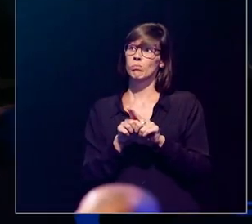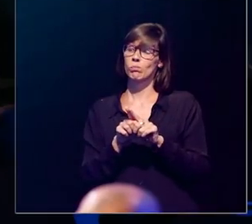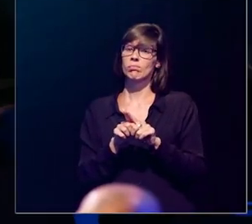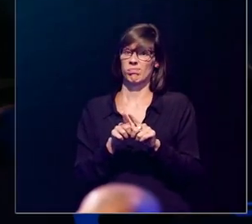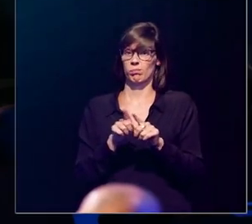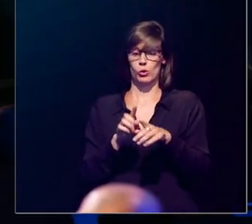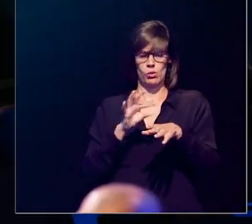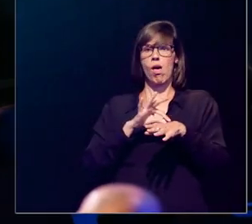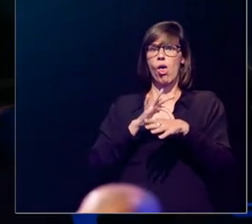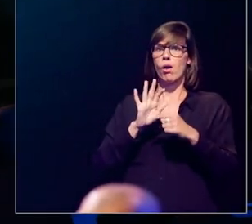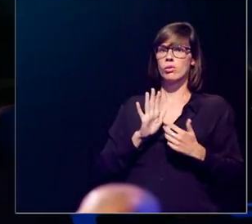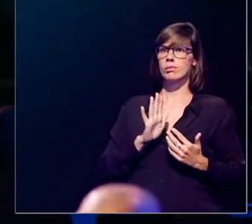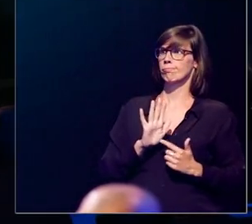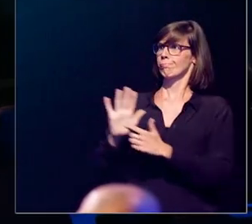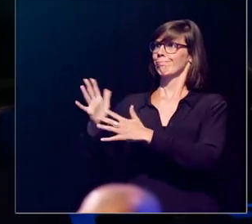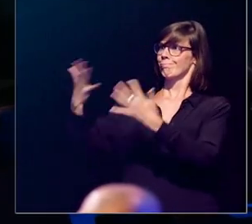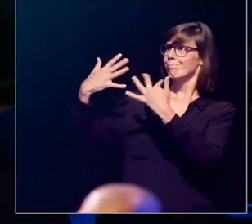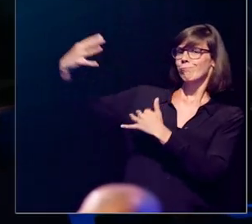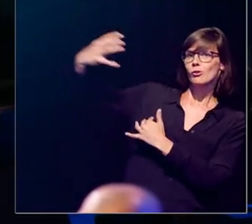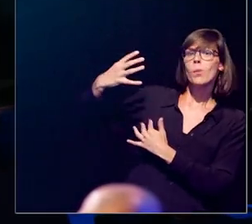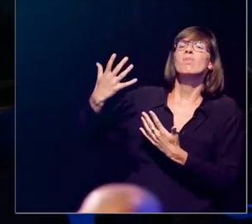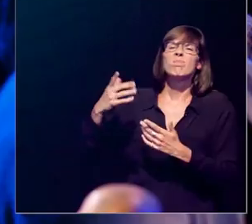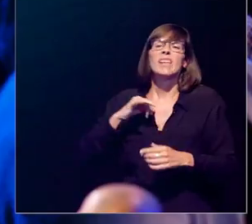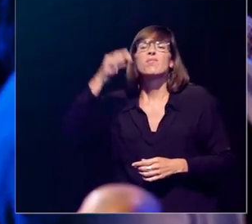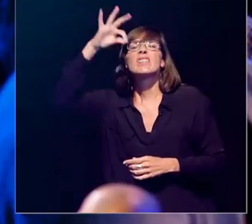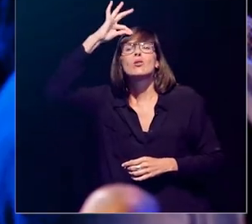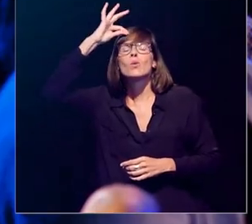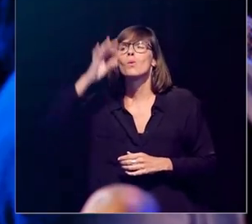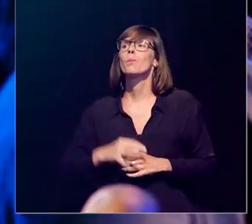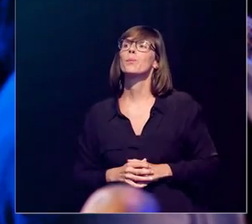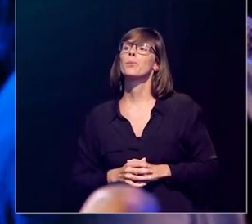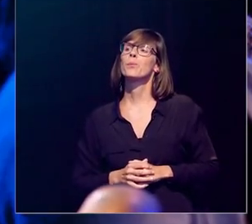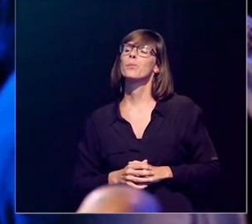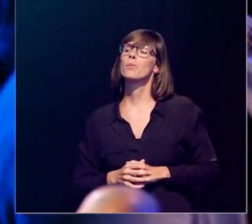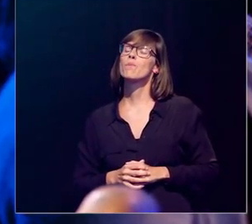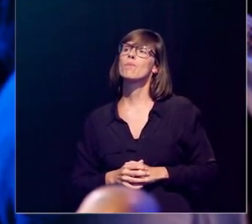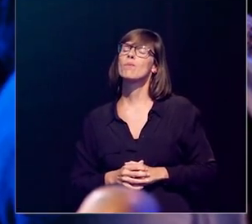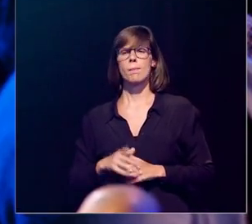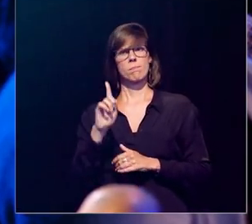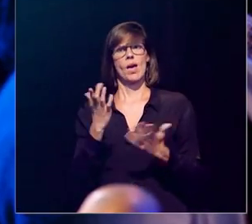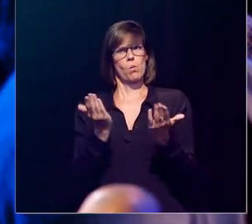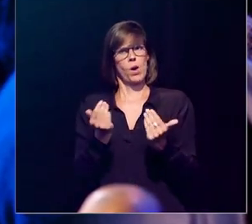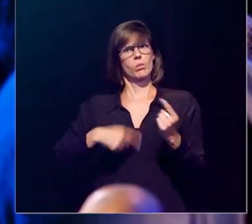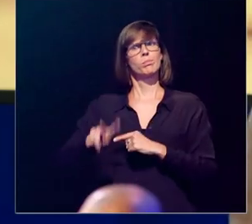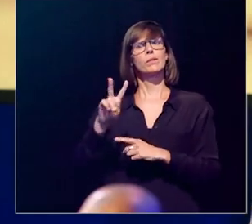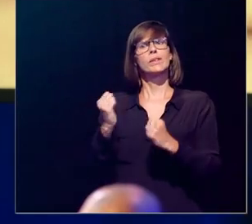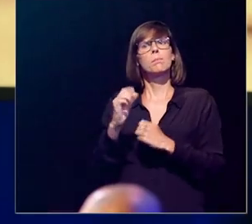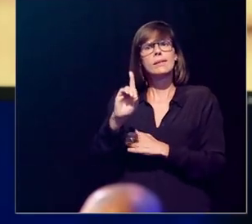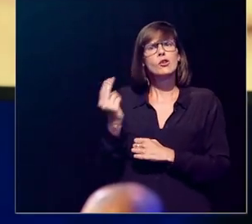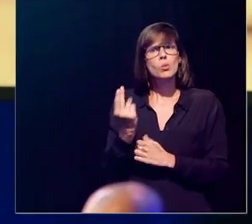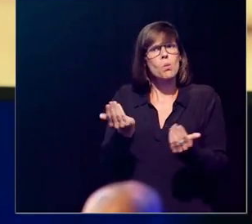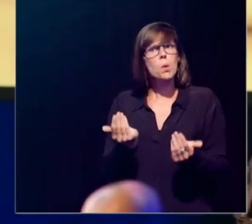huid exposeren aan zonnestralen is niet zonder gevaar. Nu, waarom hebben we vitamine D nodig?